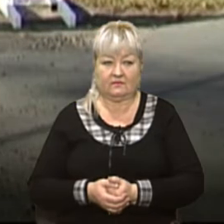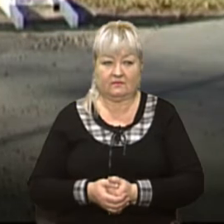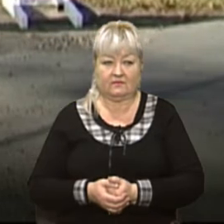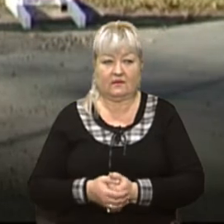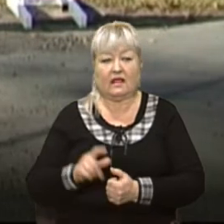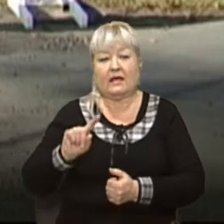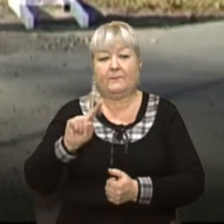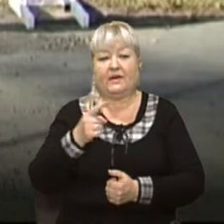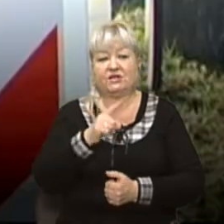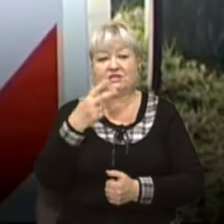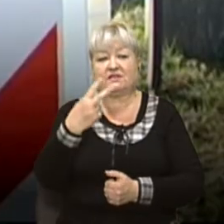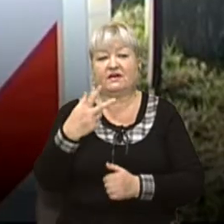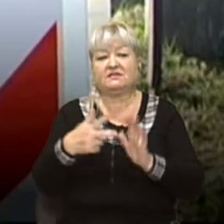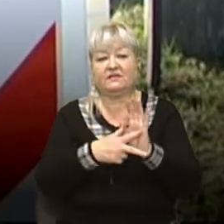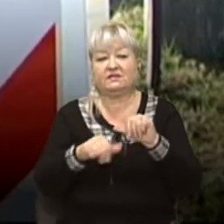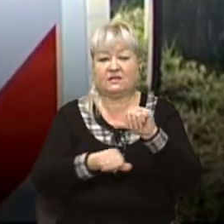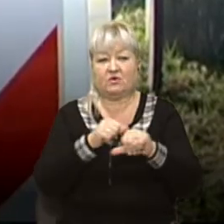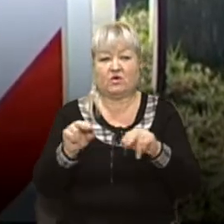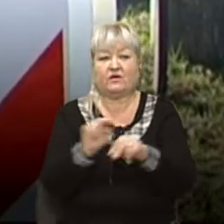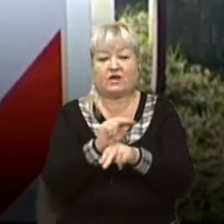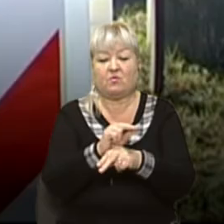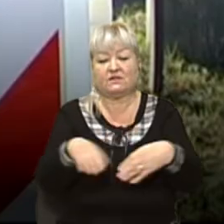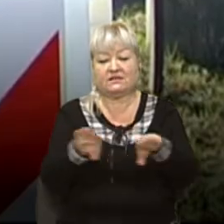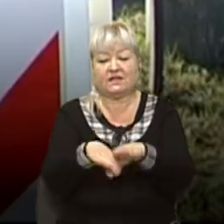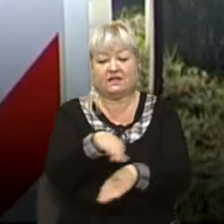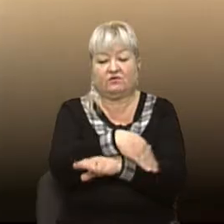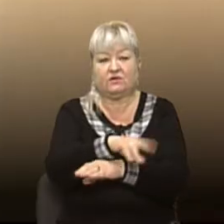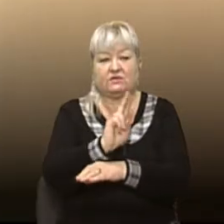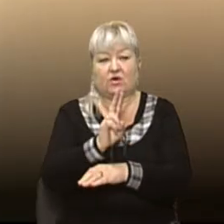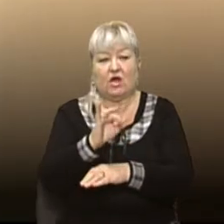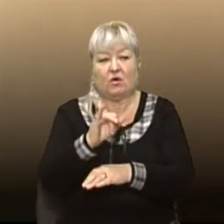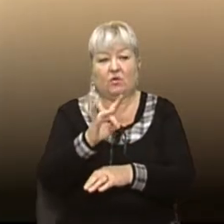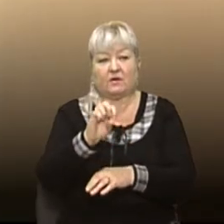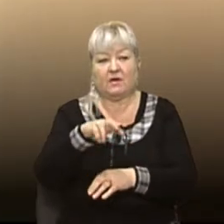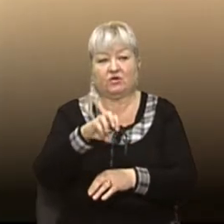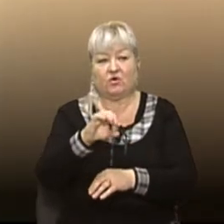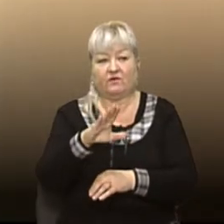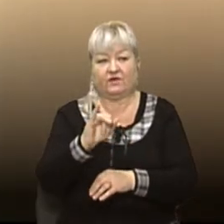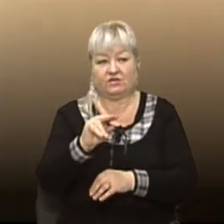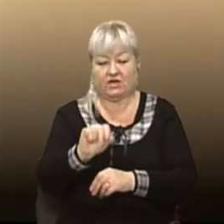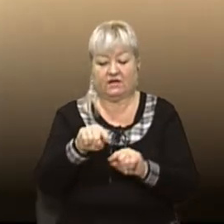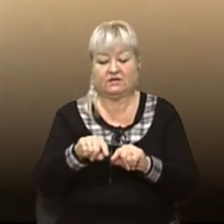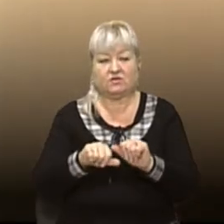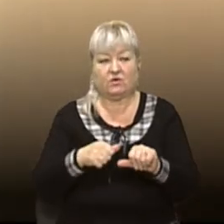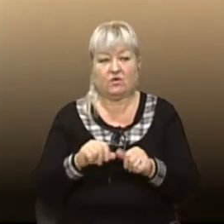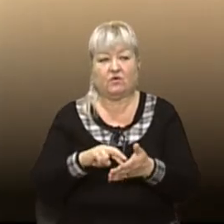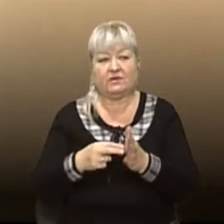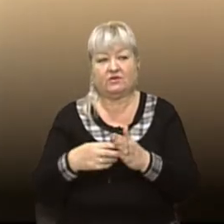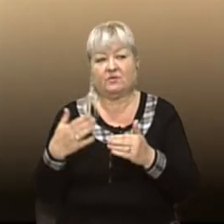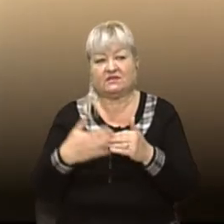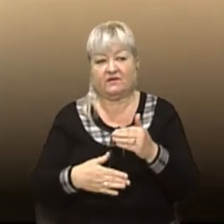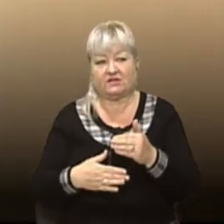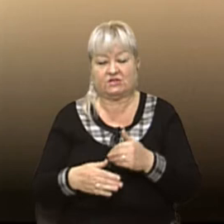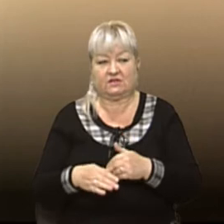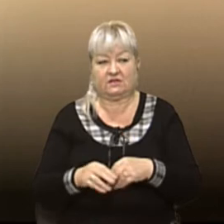Перше за 28 років на ремонт закрили вулицю Курмановича. Цього року ми плануємо повністю завершити дорожнє покриття з